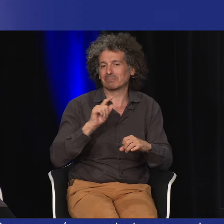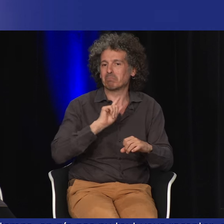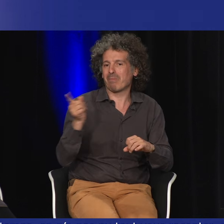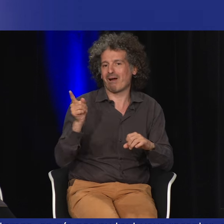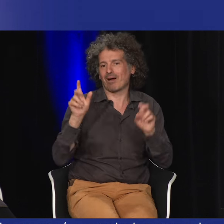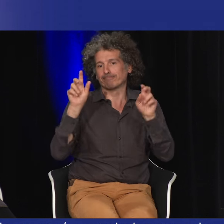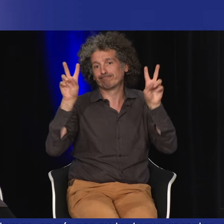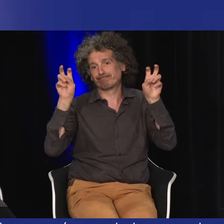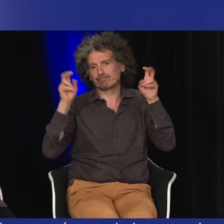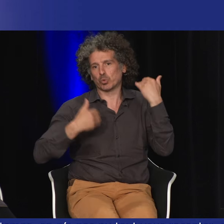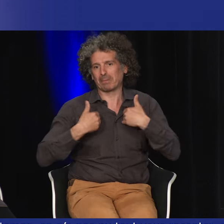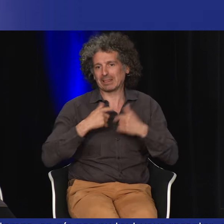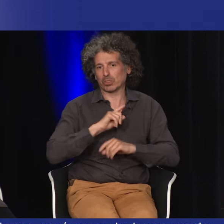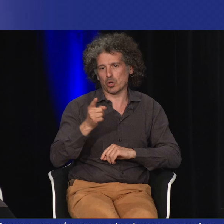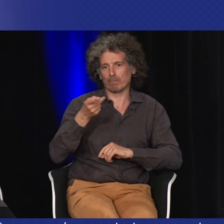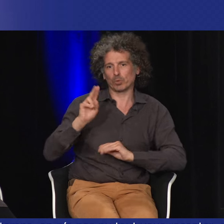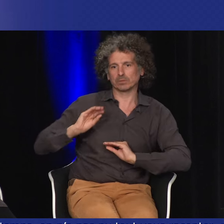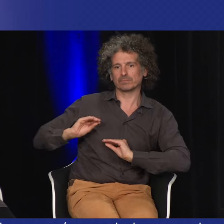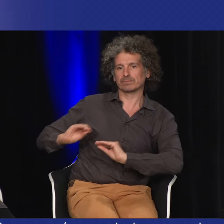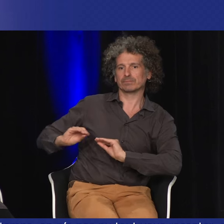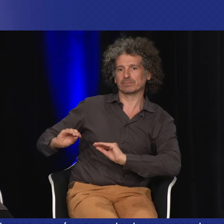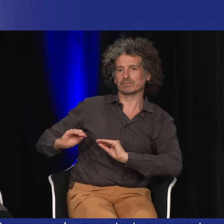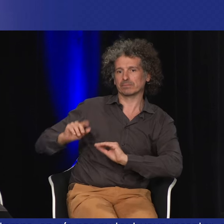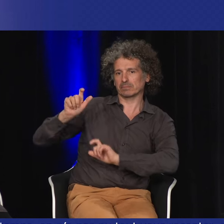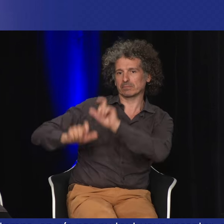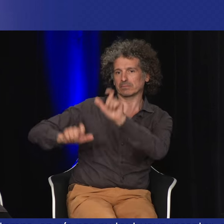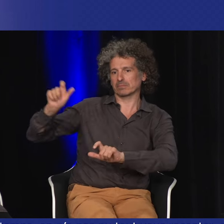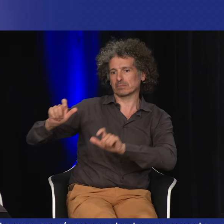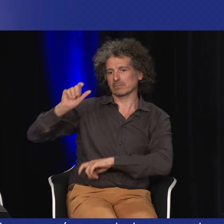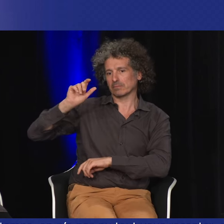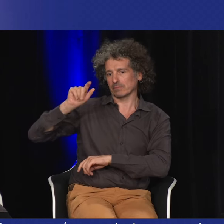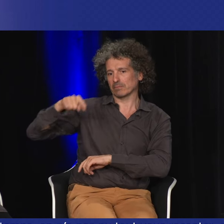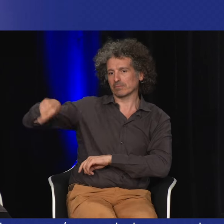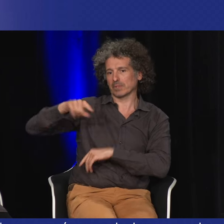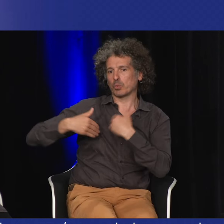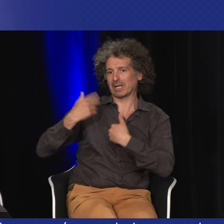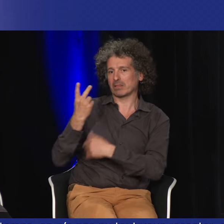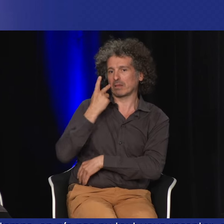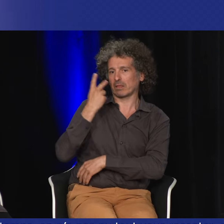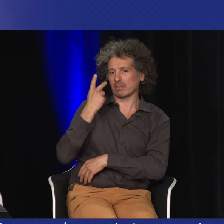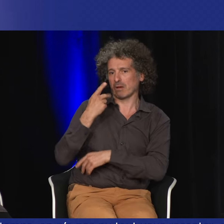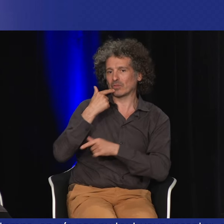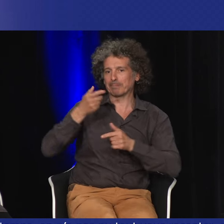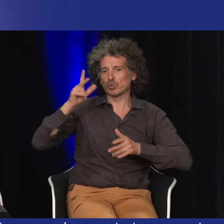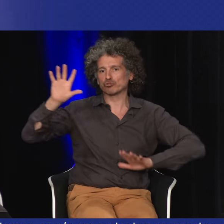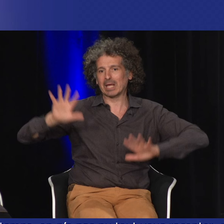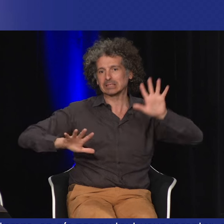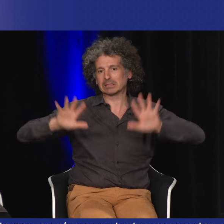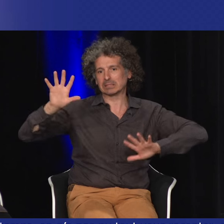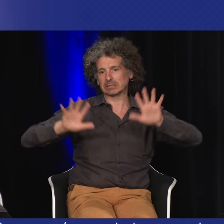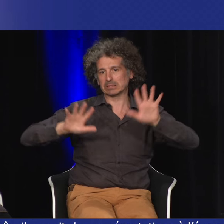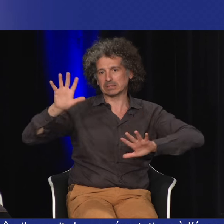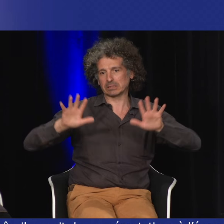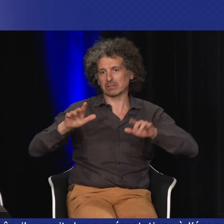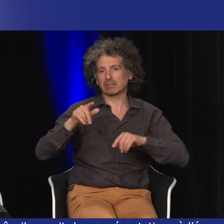au 19e siècle c'était c'était pas vraiment des gens comédiens